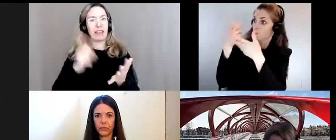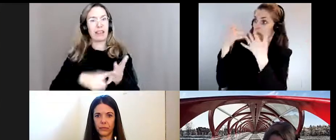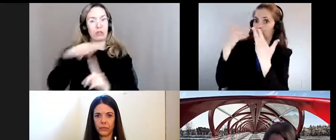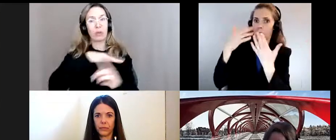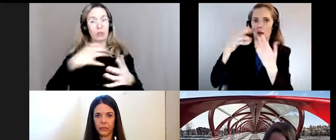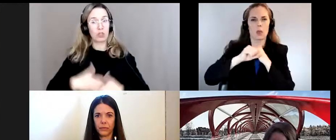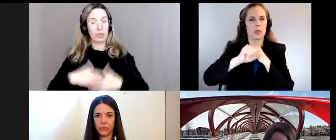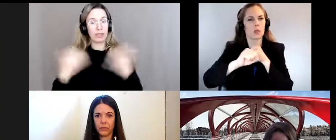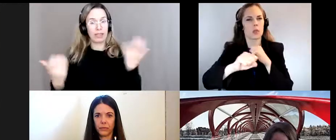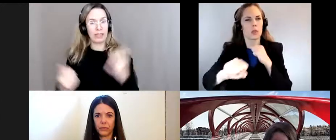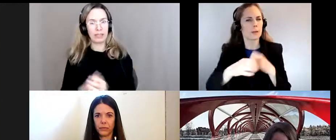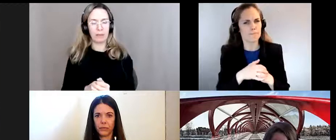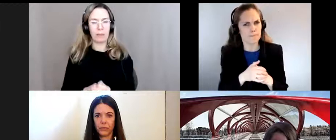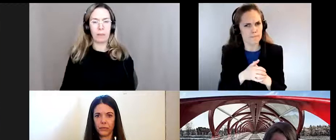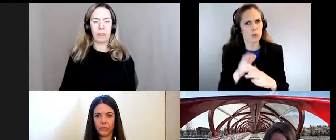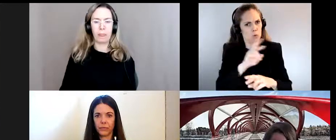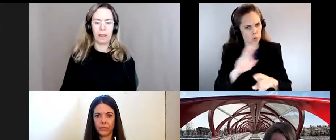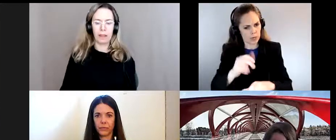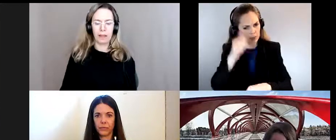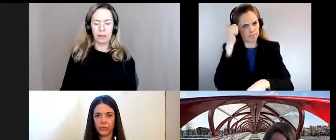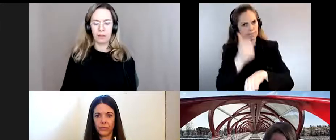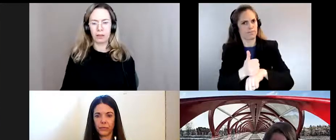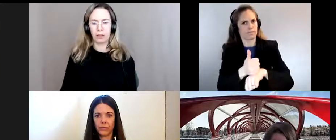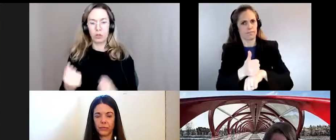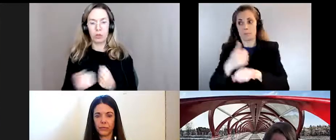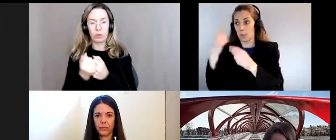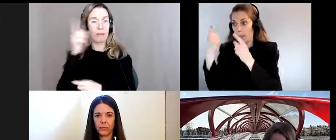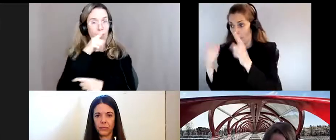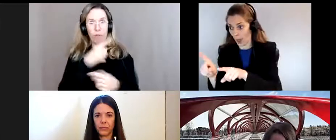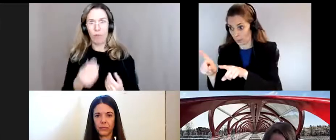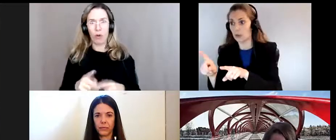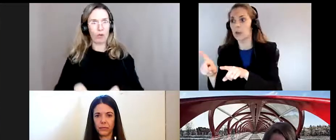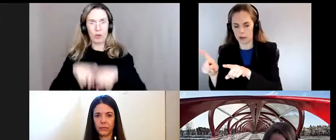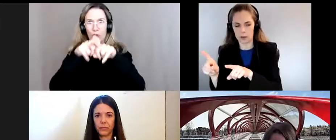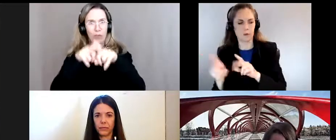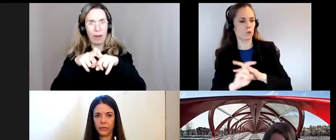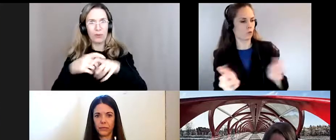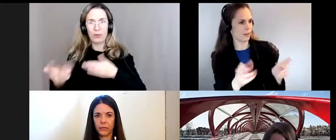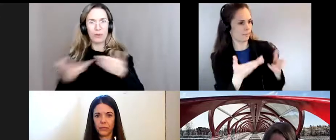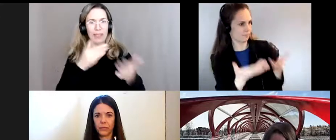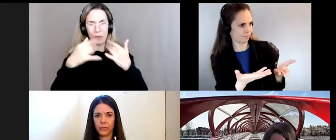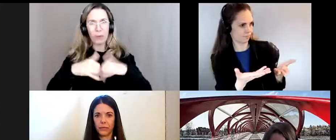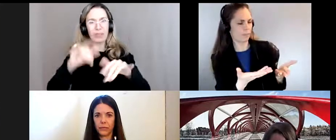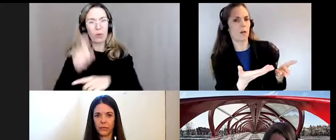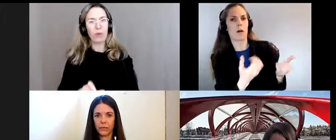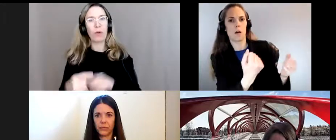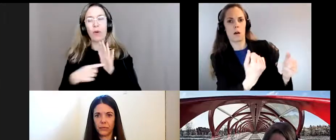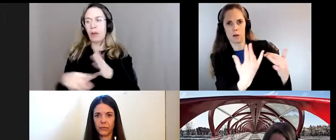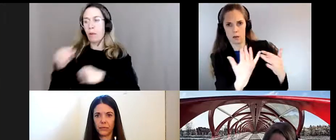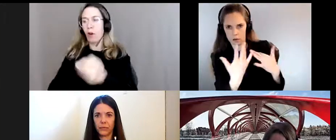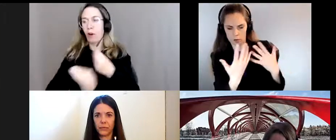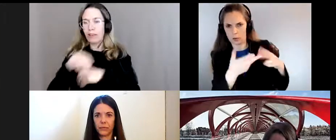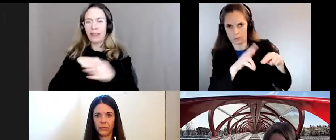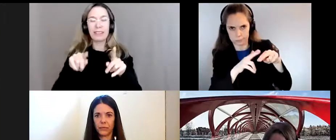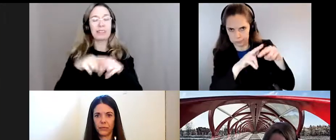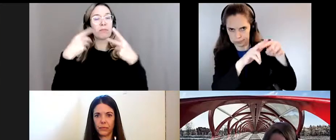Les services de soutien ne peuvent pas être suspendus et les organismes comme les autres comme